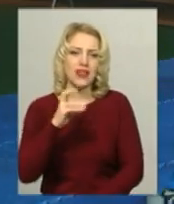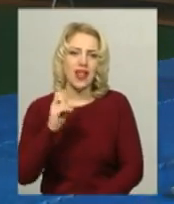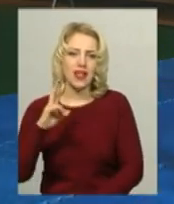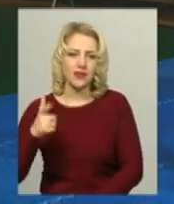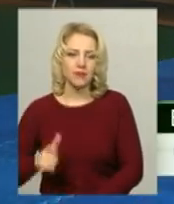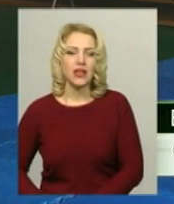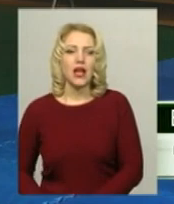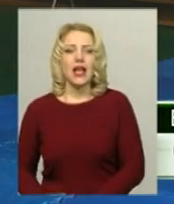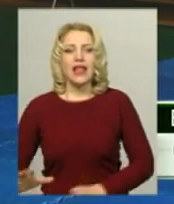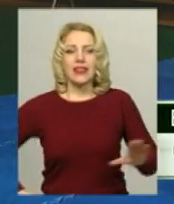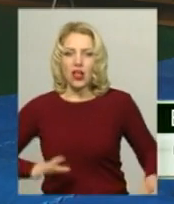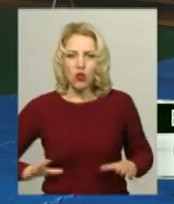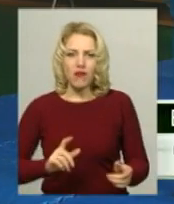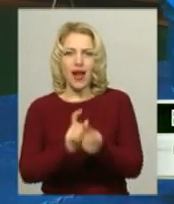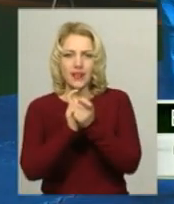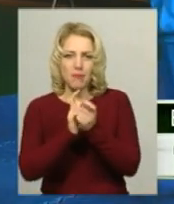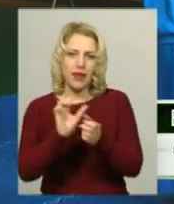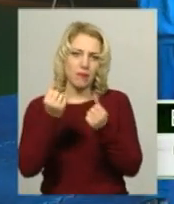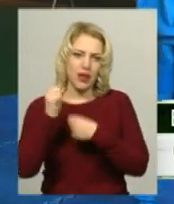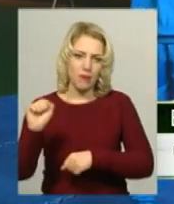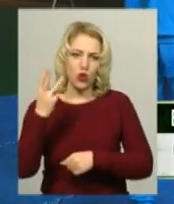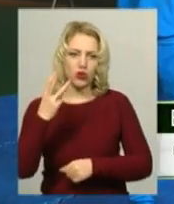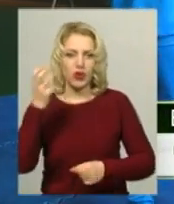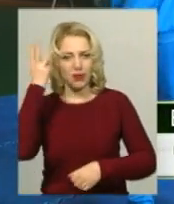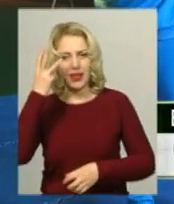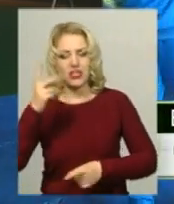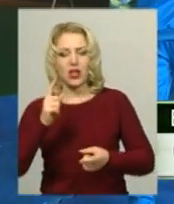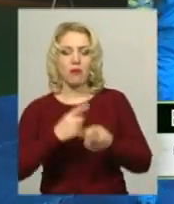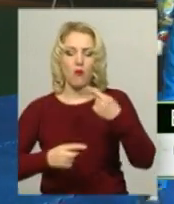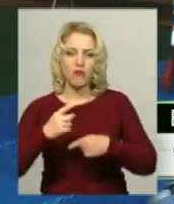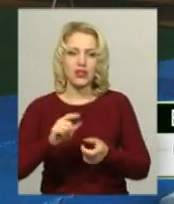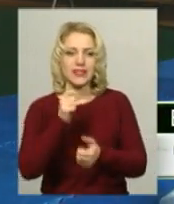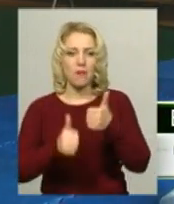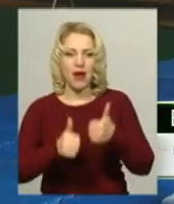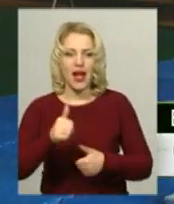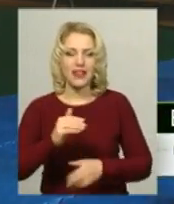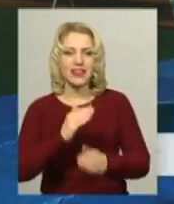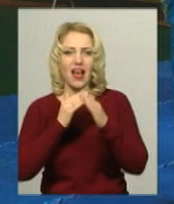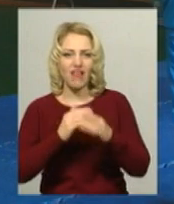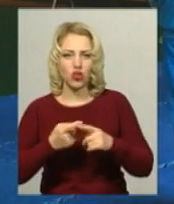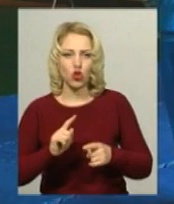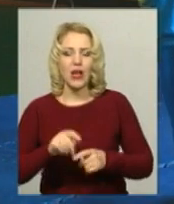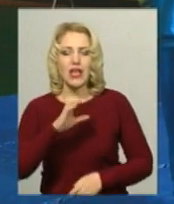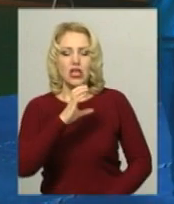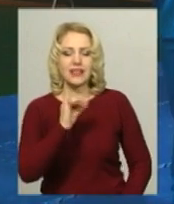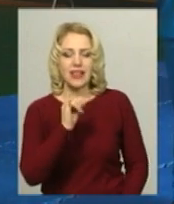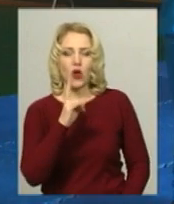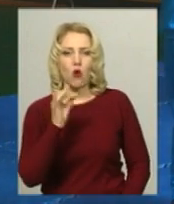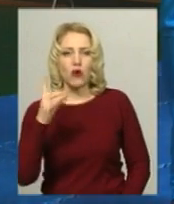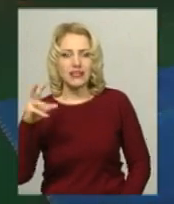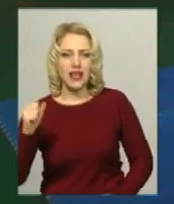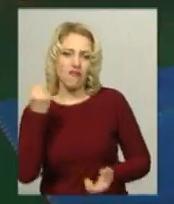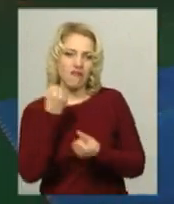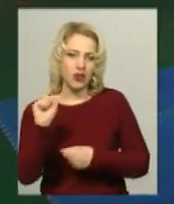Тренування, бій, перемога. Троє хмельничан повернулись із змагань з Текфондо, які проходили в Польщі. Софія Сікорська виборола